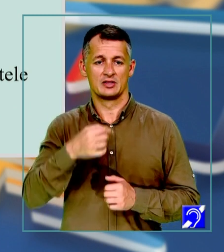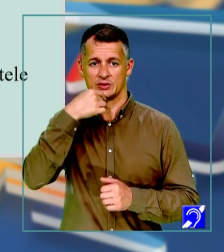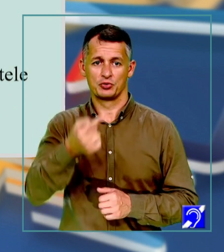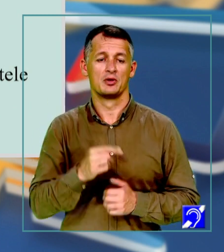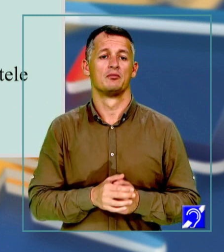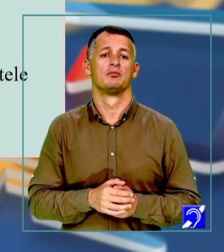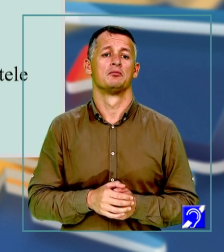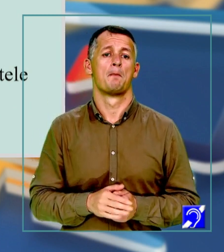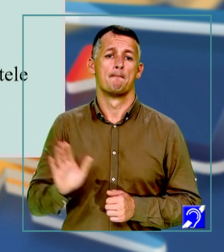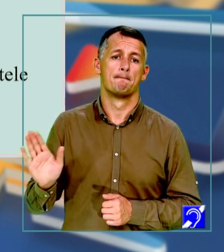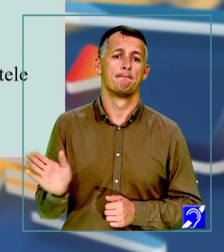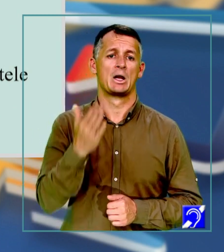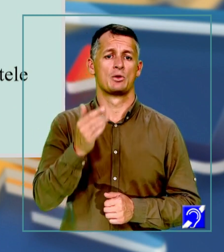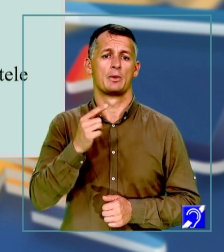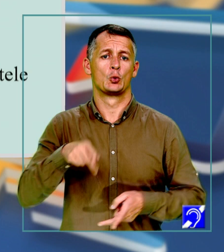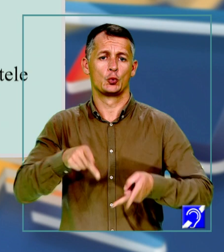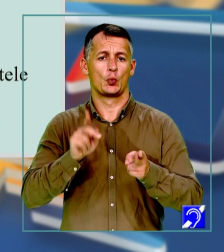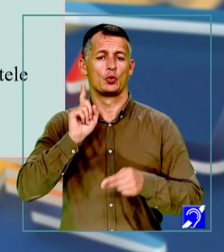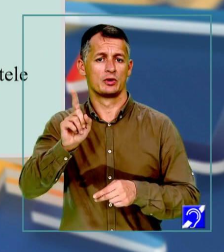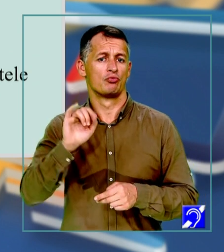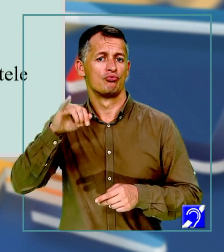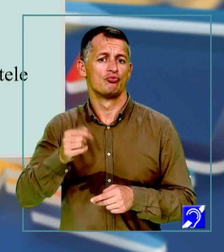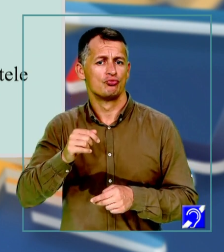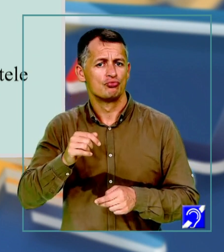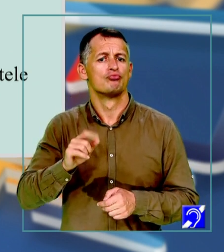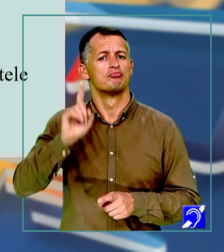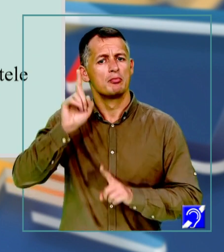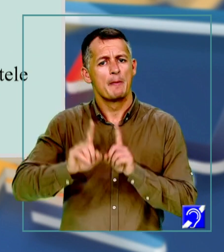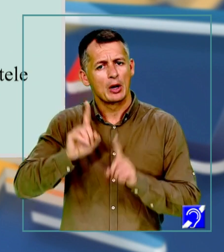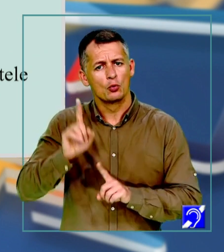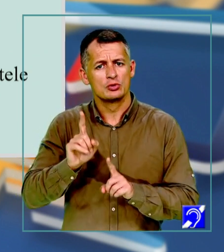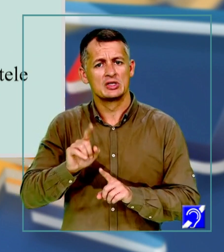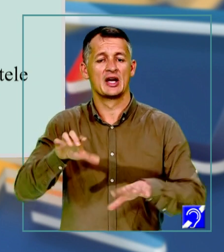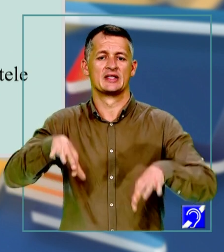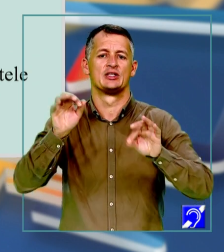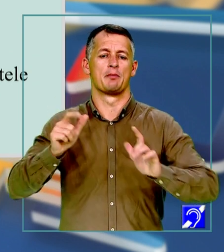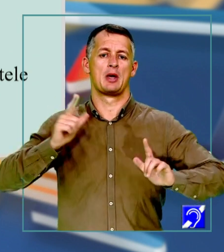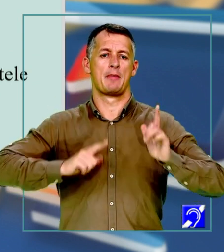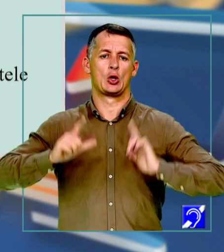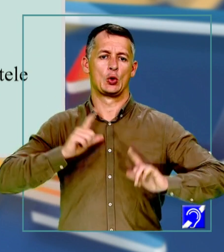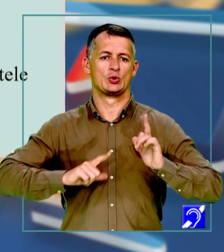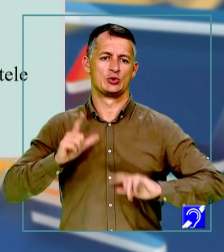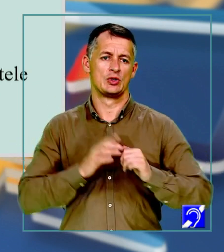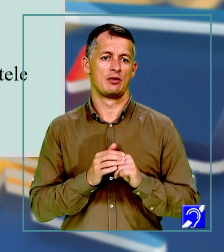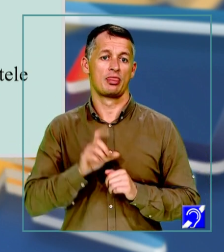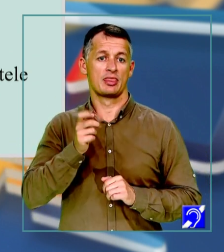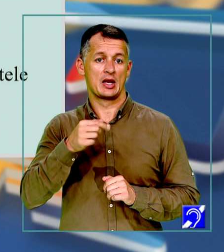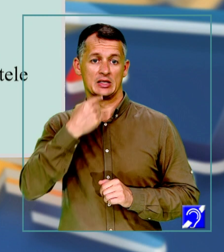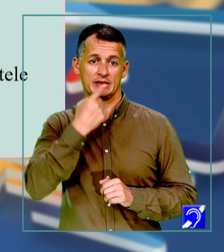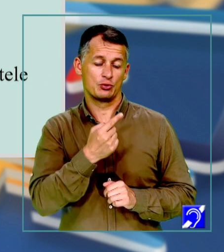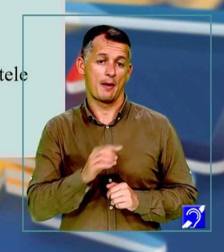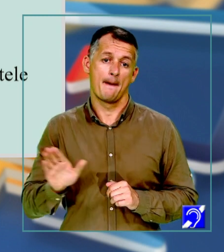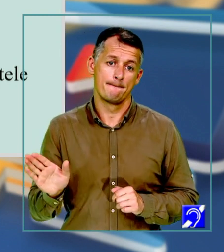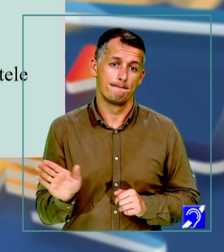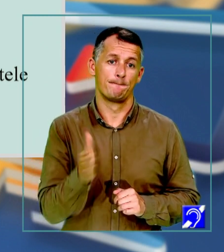spune, pleci pe drumul tău și pe parcurs îți găsești pasiunea. Dan este de părere că pleci